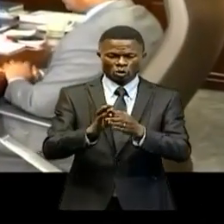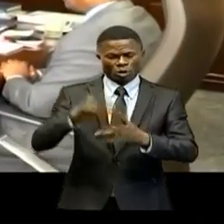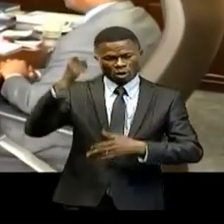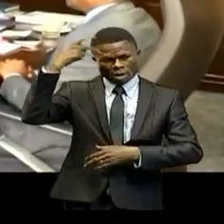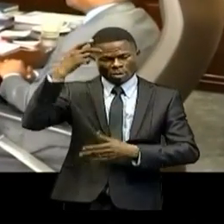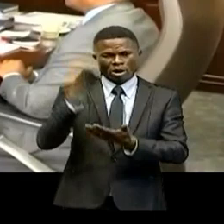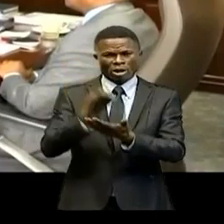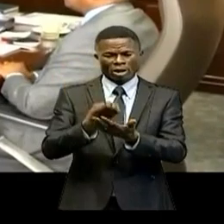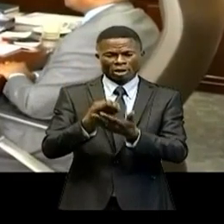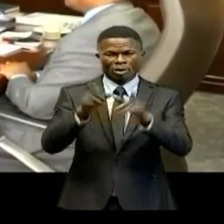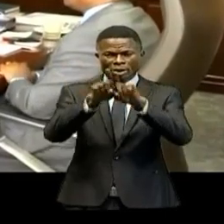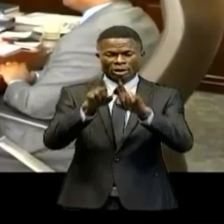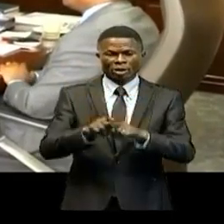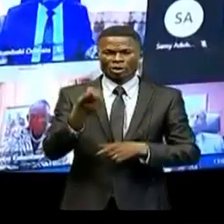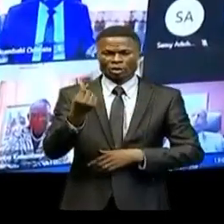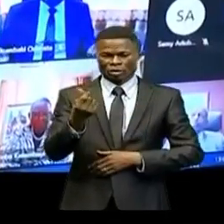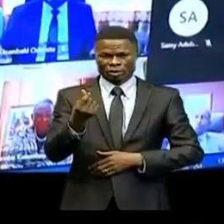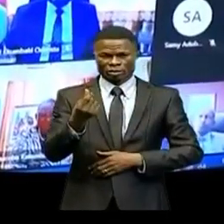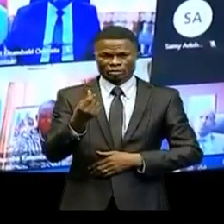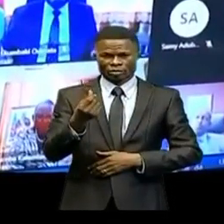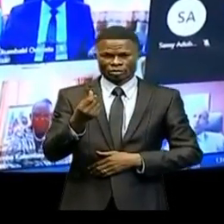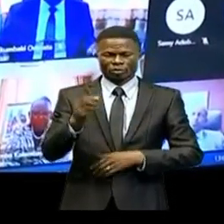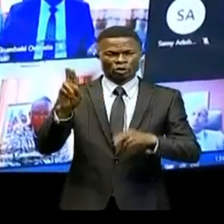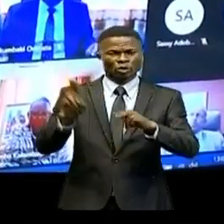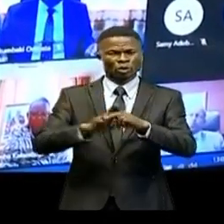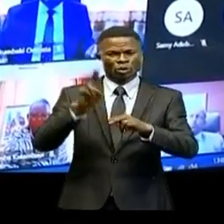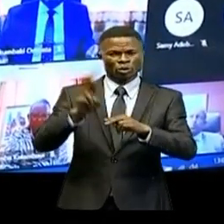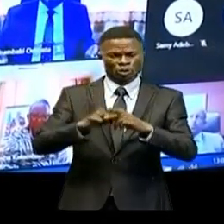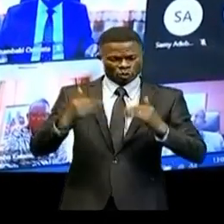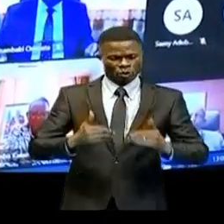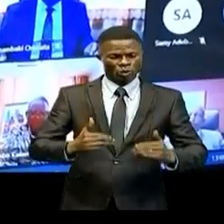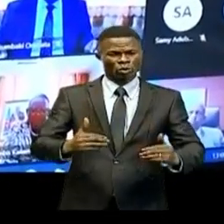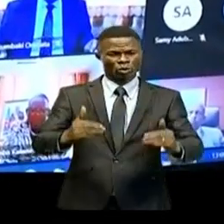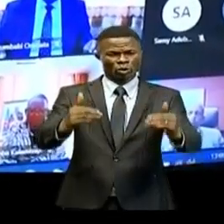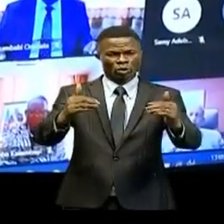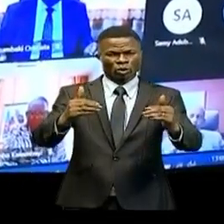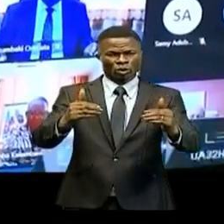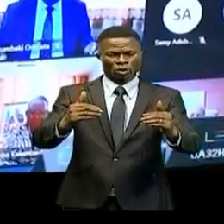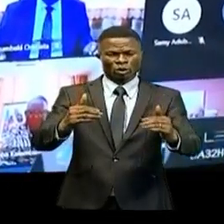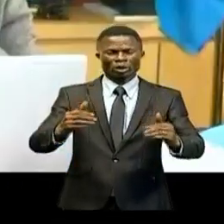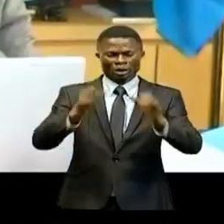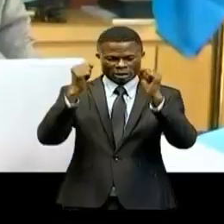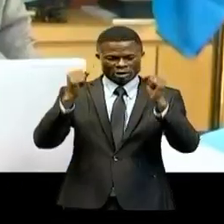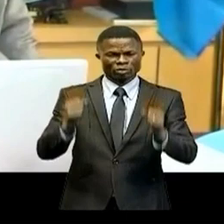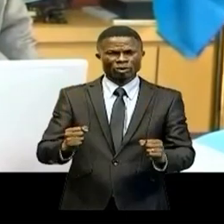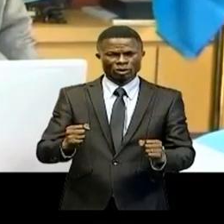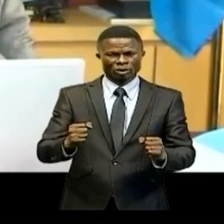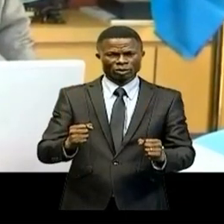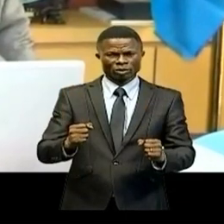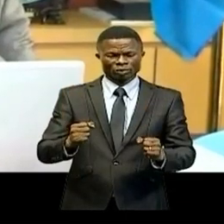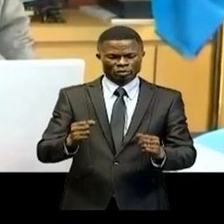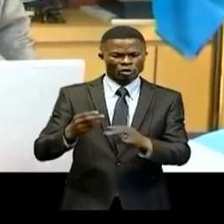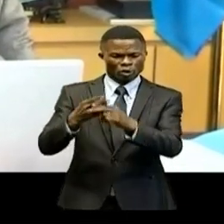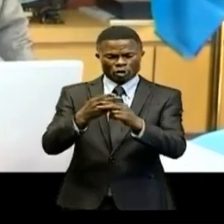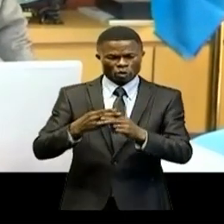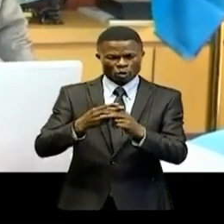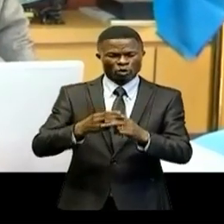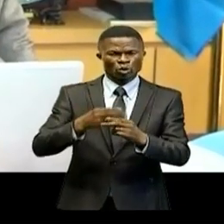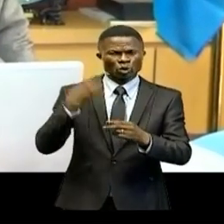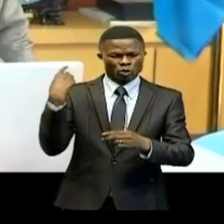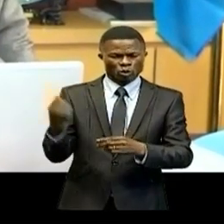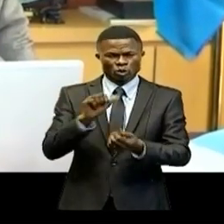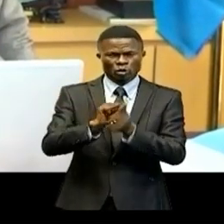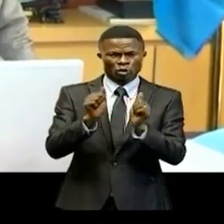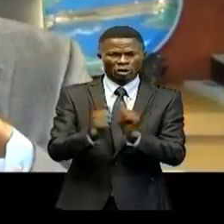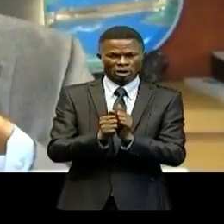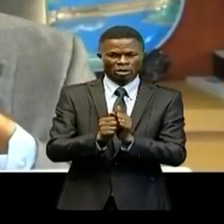budgétaires et monétaires, la mise en application continue du pacte de stabilité, le suivi rapproché des facteurs de